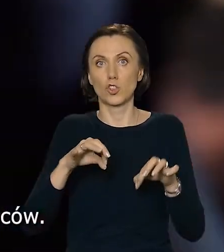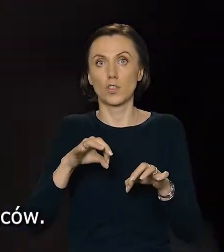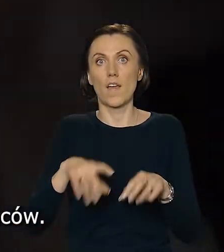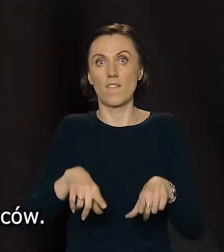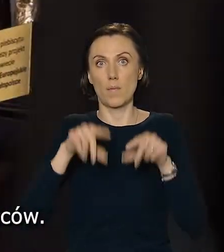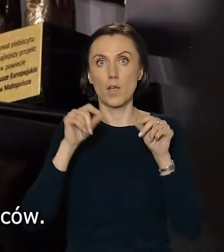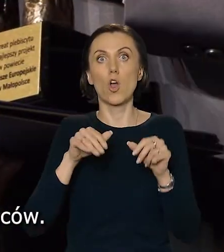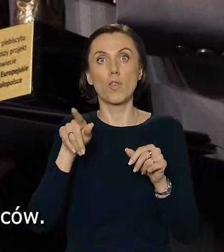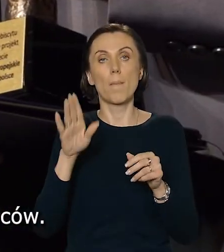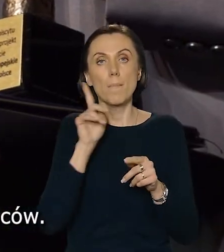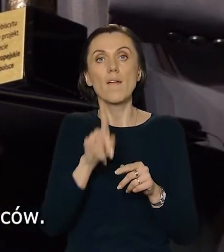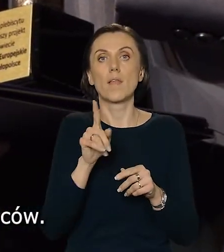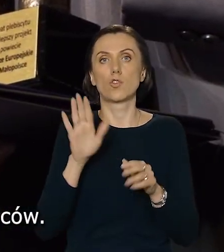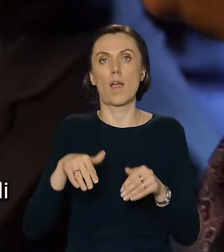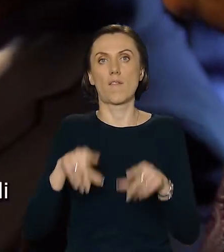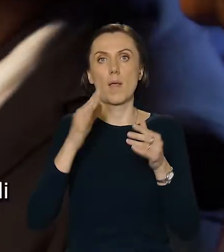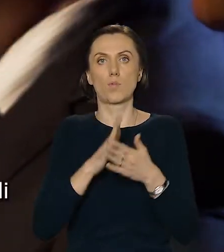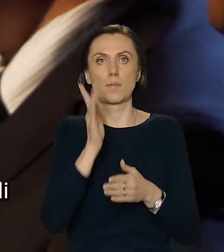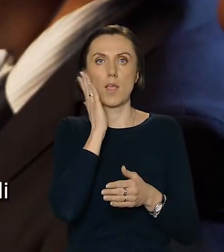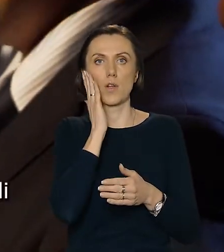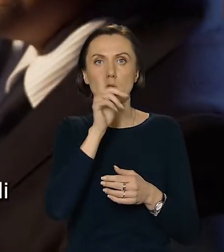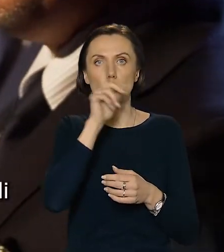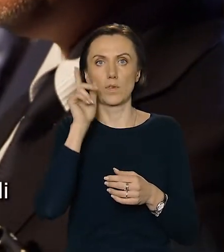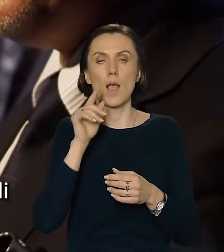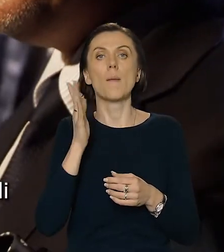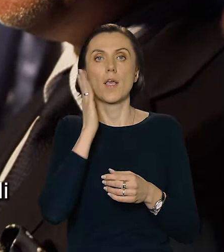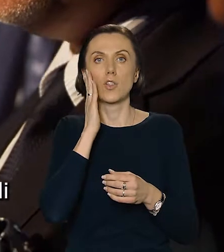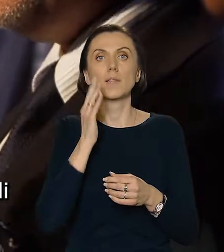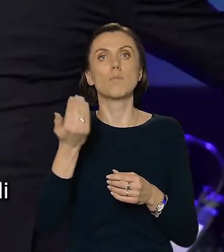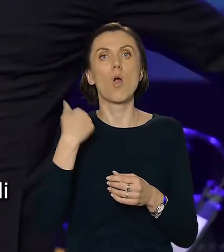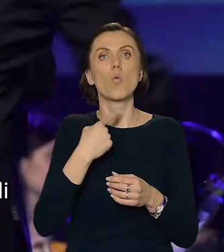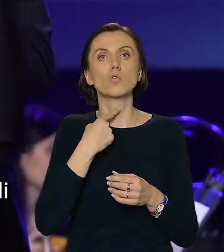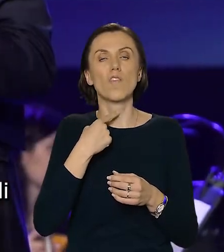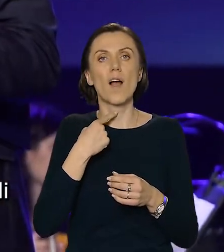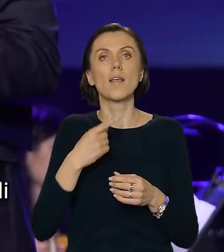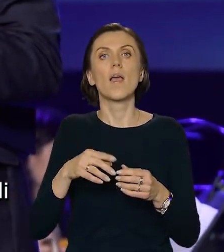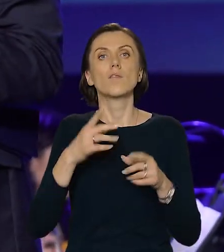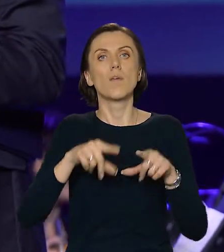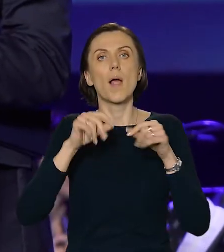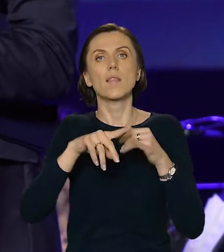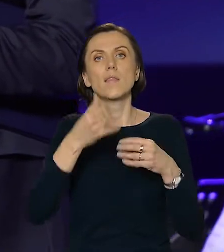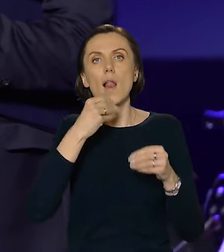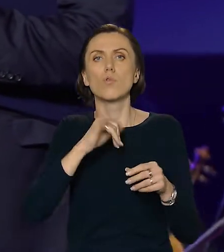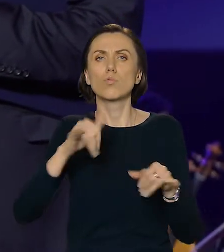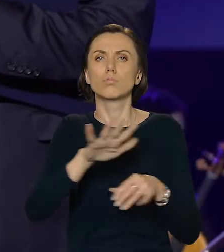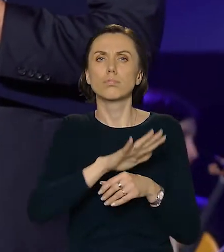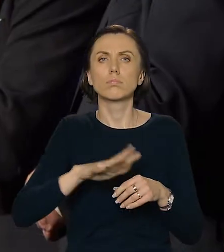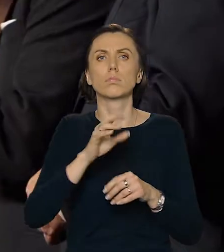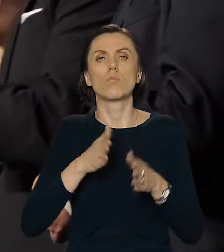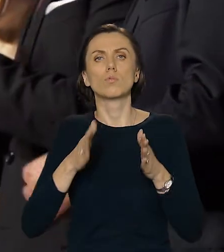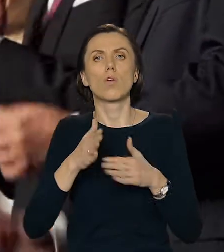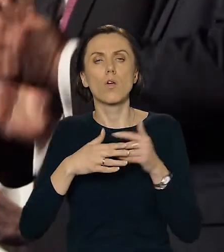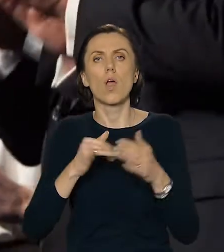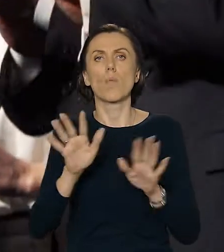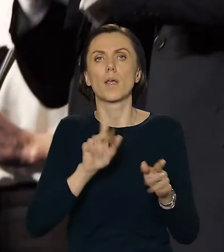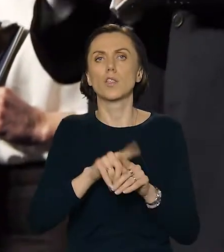zostały wybrane tak naprawdę przez mieszkańców. Mieszkańcy w ramach głosowania wybierali te najlepsze z różnego obszaru. Infrastruktury, opieki nad